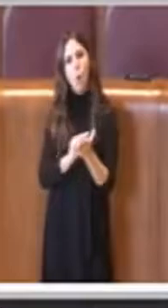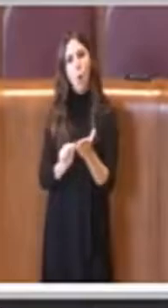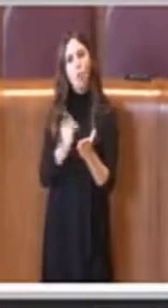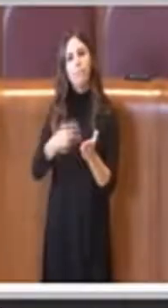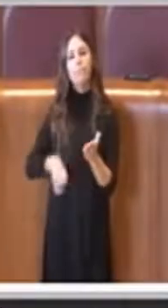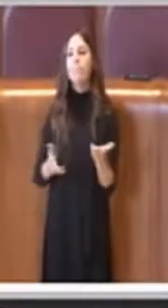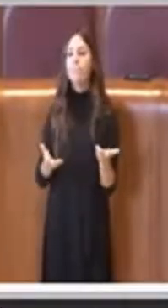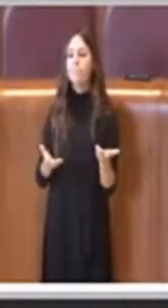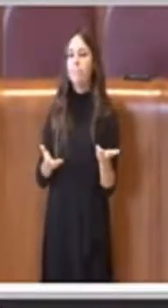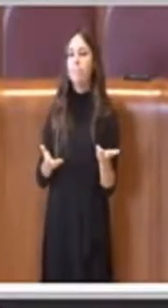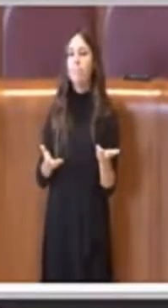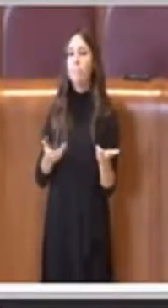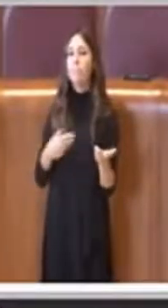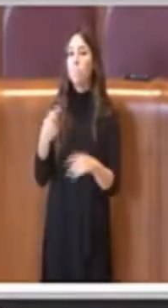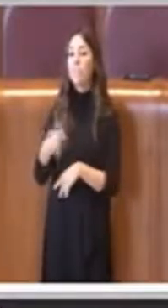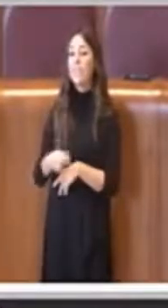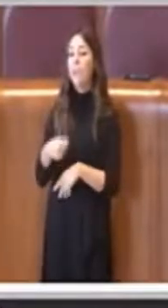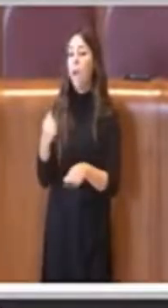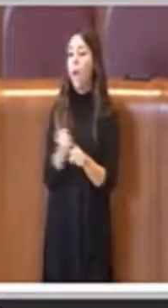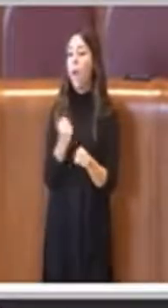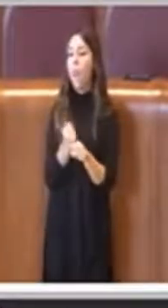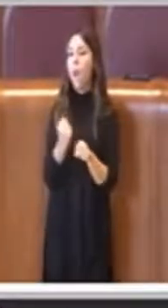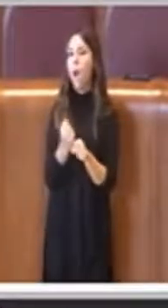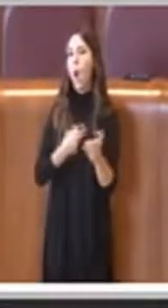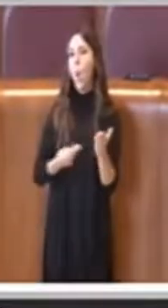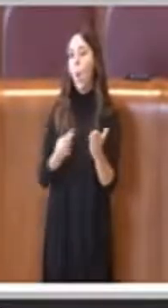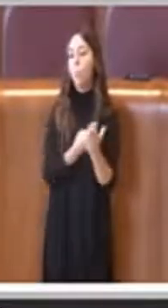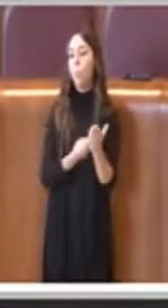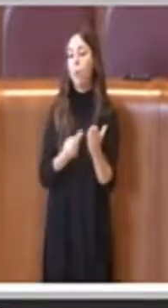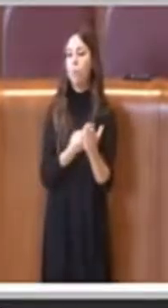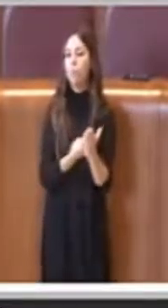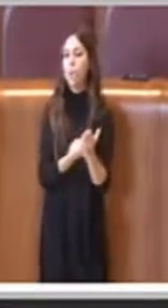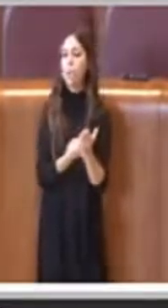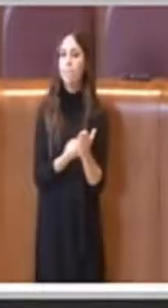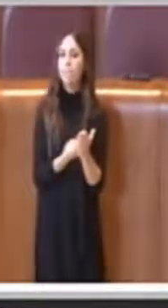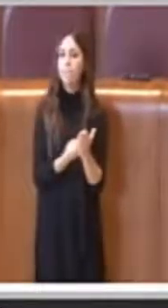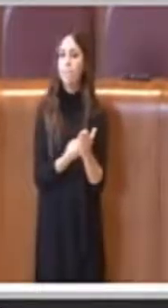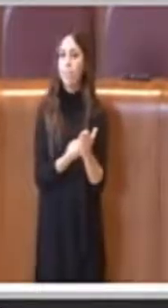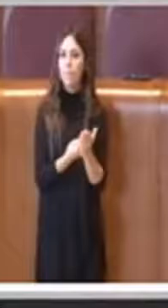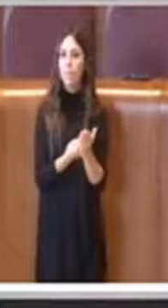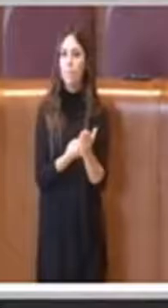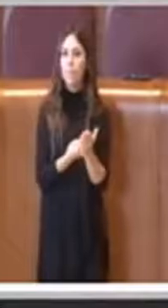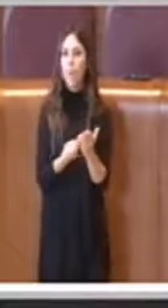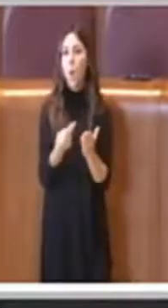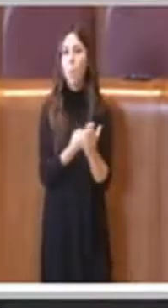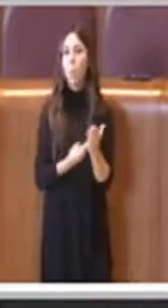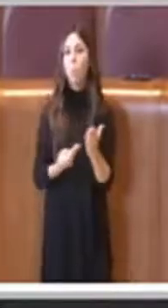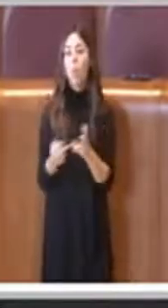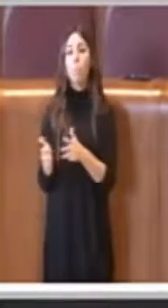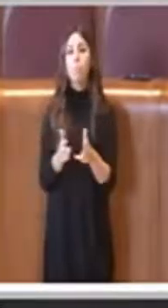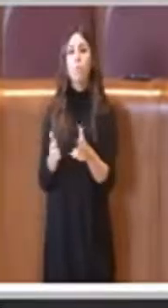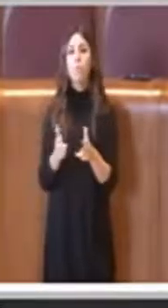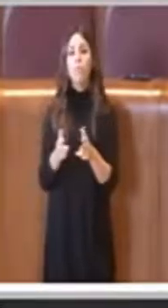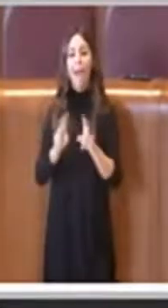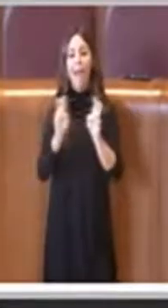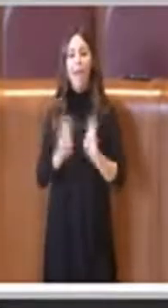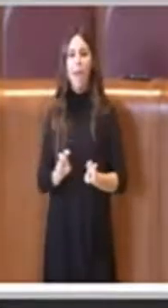Presidente lavoriamo anche su un progetto, portiamo avanti il progetto sulla botticella elettrica,